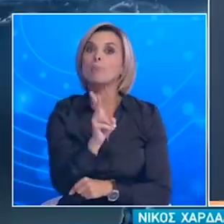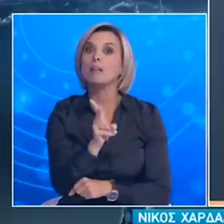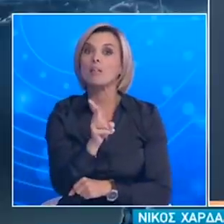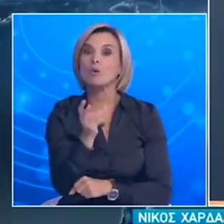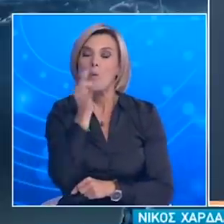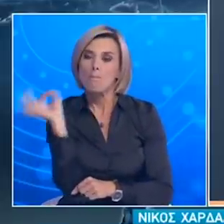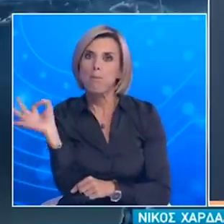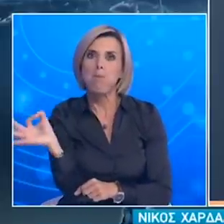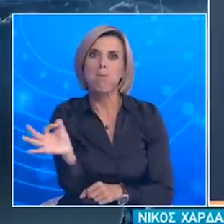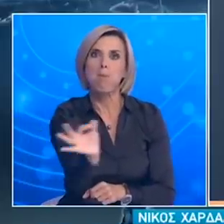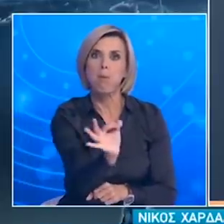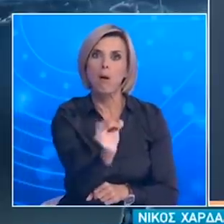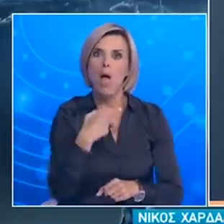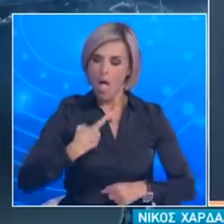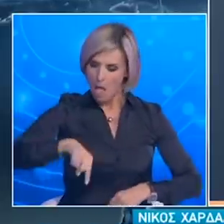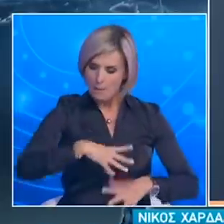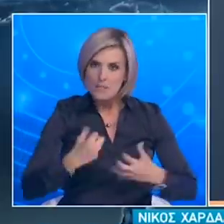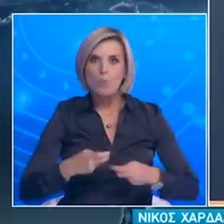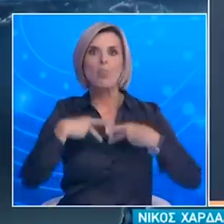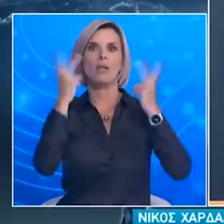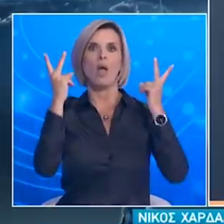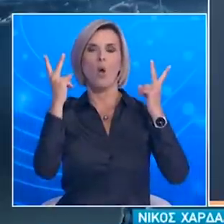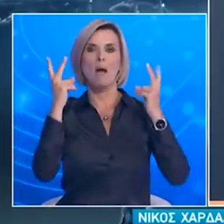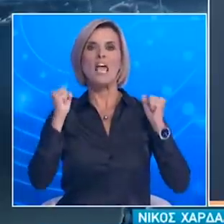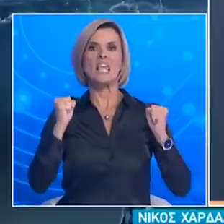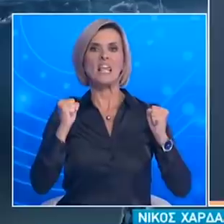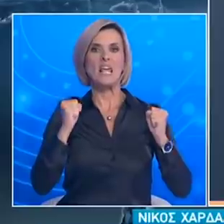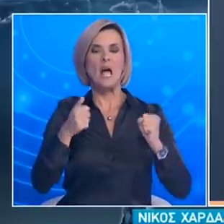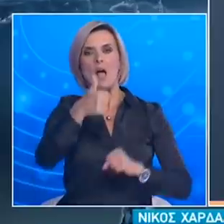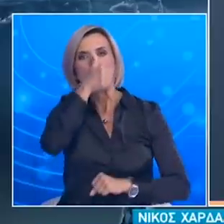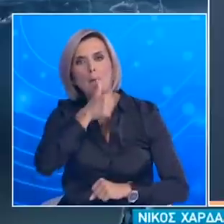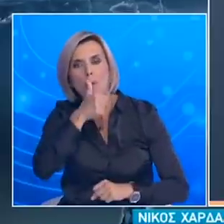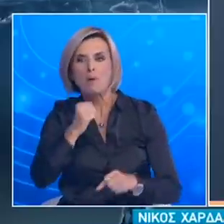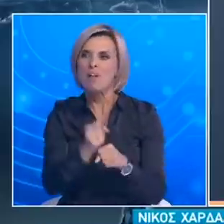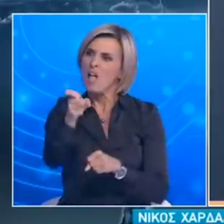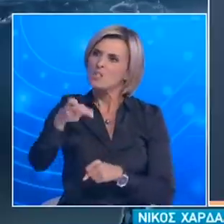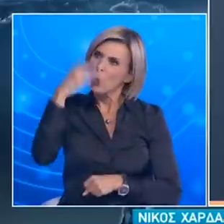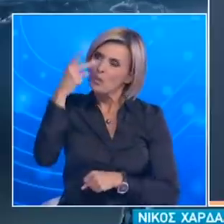Το δικαίωμα των Ελλήνων πολιτών Που με τόση επιμονή τόση υπομονή Έχει κάνει μια τεράστια προσπάθεια